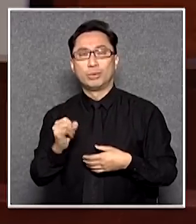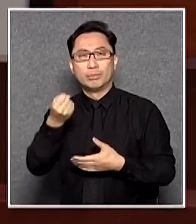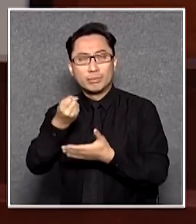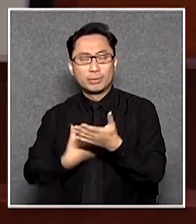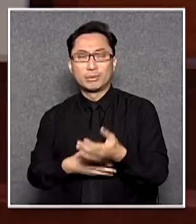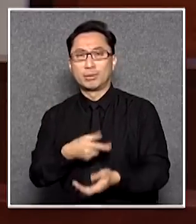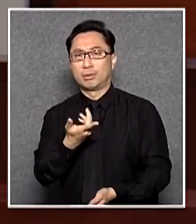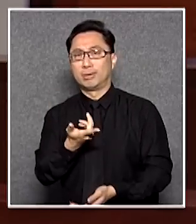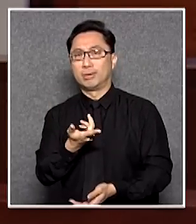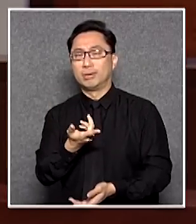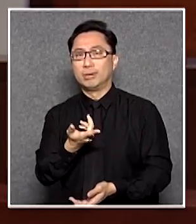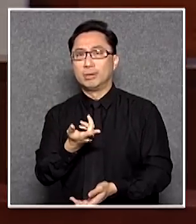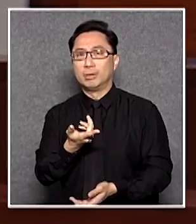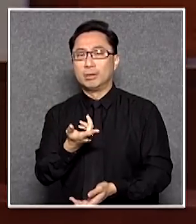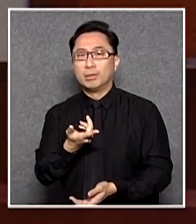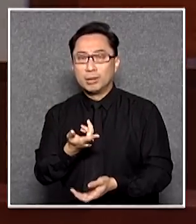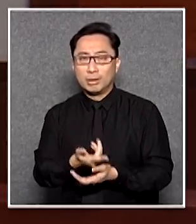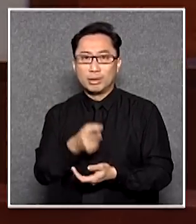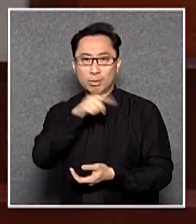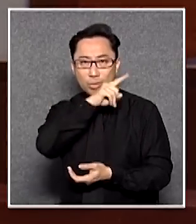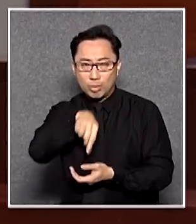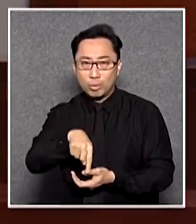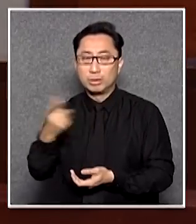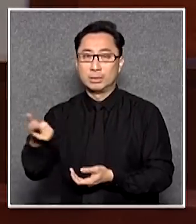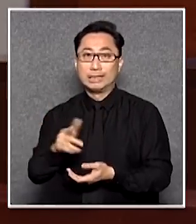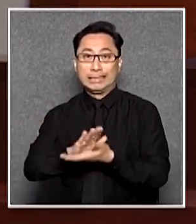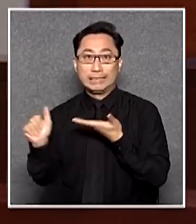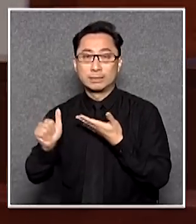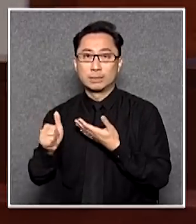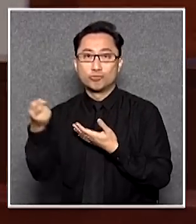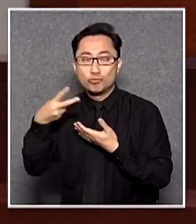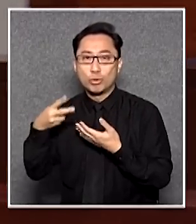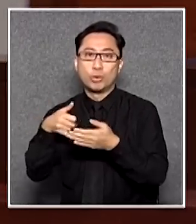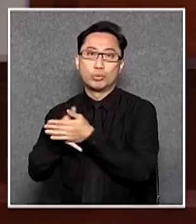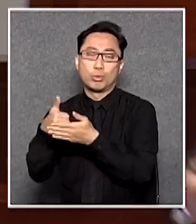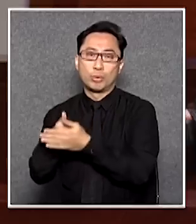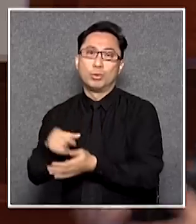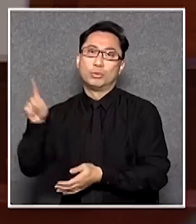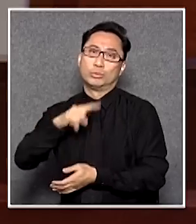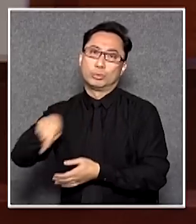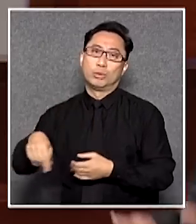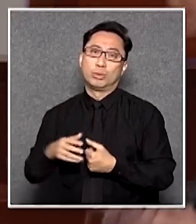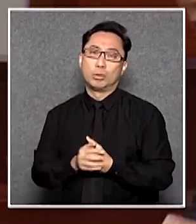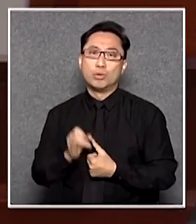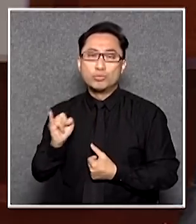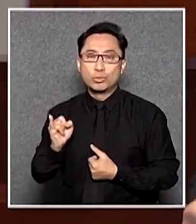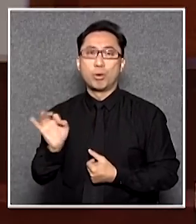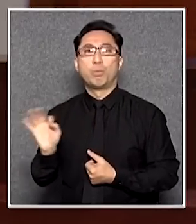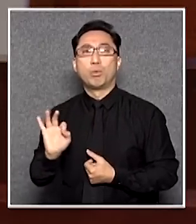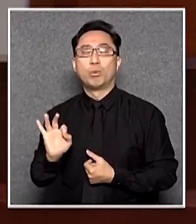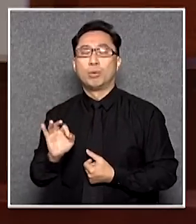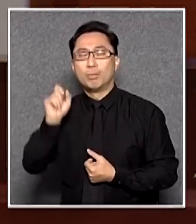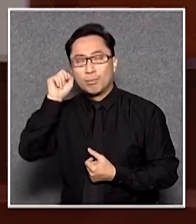現在就改成結證及阻礙又是錯接著沒有了罪行兩個字就是跟錯